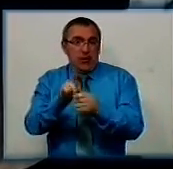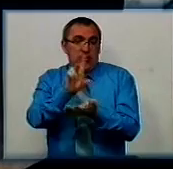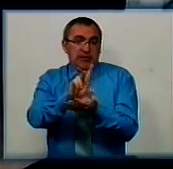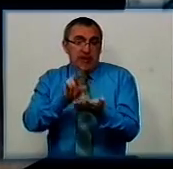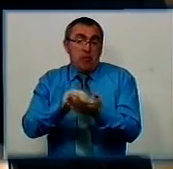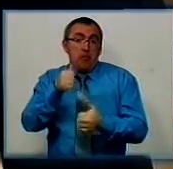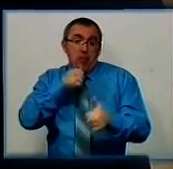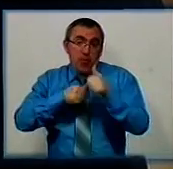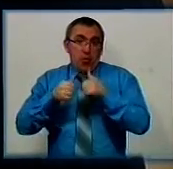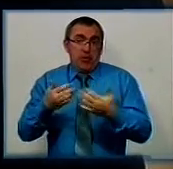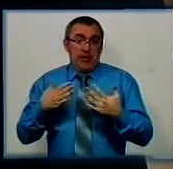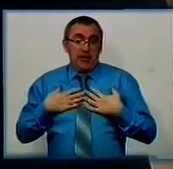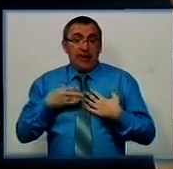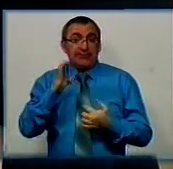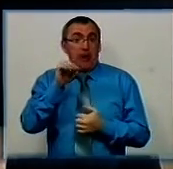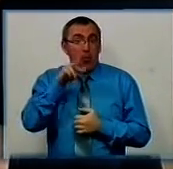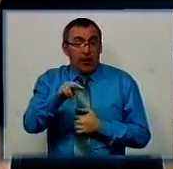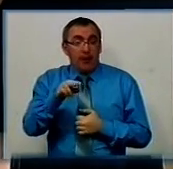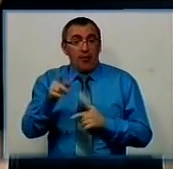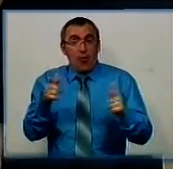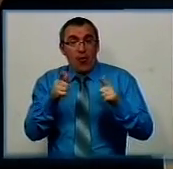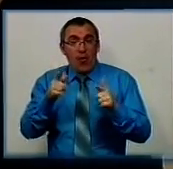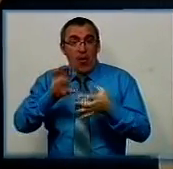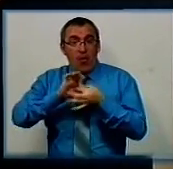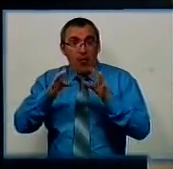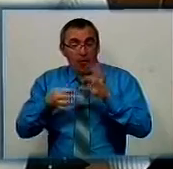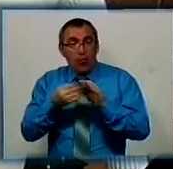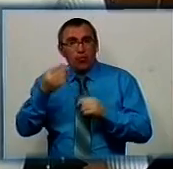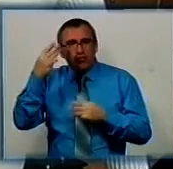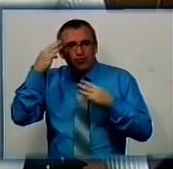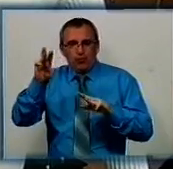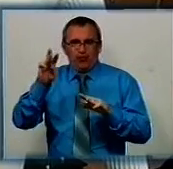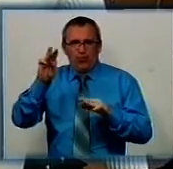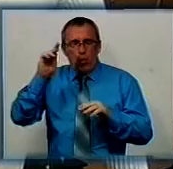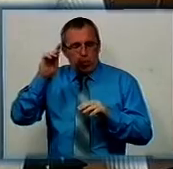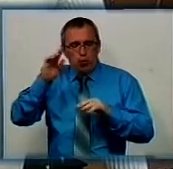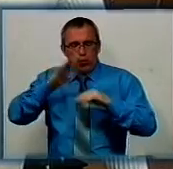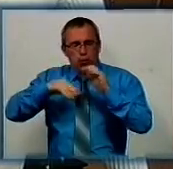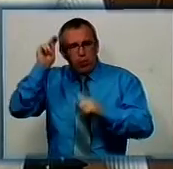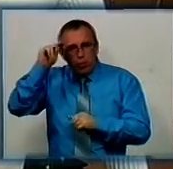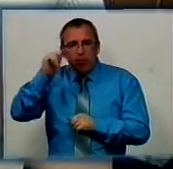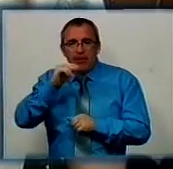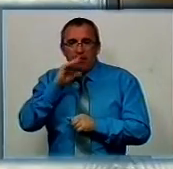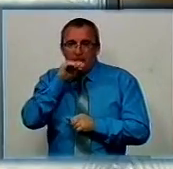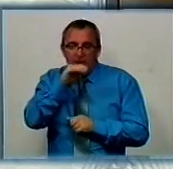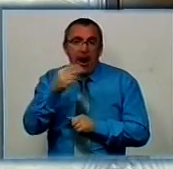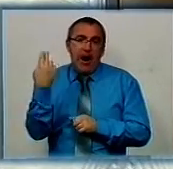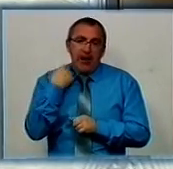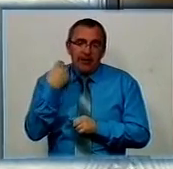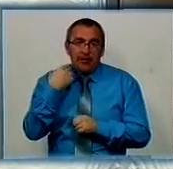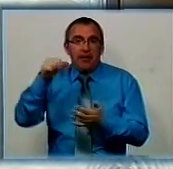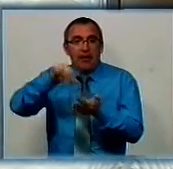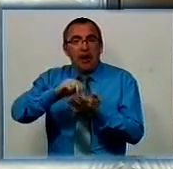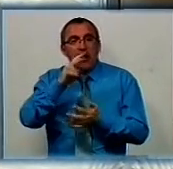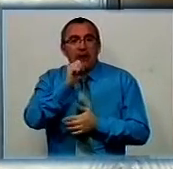випробувати для себе. Наразі Самоїл готується до олімпіади геніїв, зокрема, удосконалює іноземну мову. Адже винахід захищатиме англійською серед представників